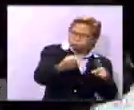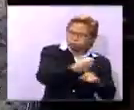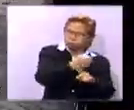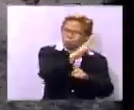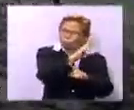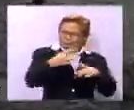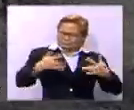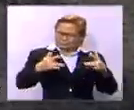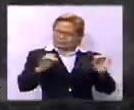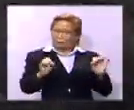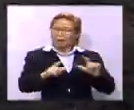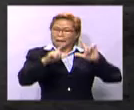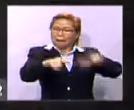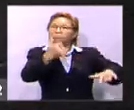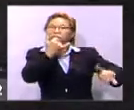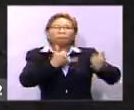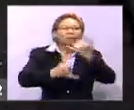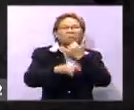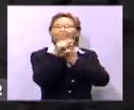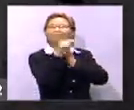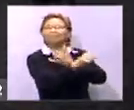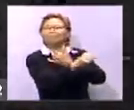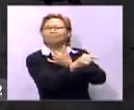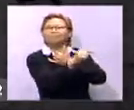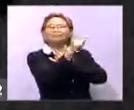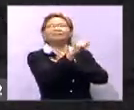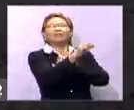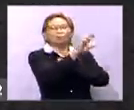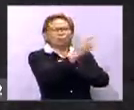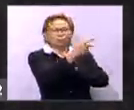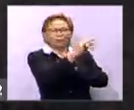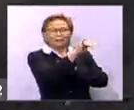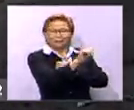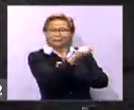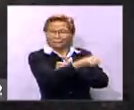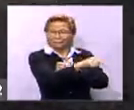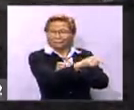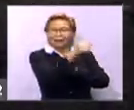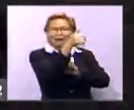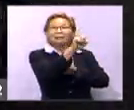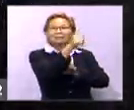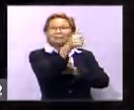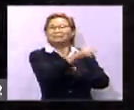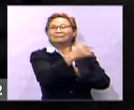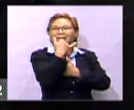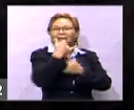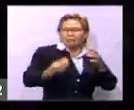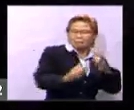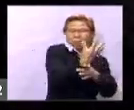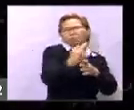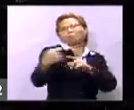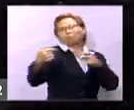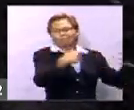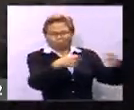Rohinia, malah meletakkan kesalahan sepenuhnya ke atas arahan Rohinia Salvation Army ARSA sebagai pihak yang mencetuskan